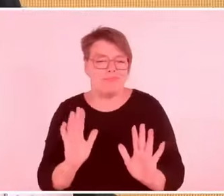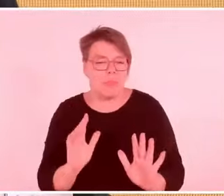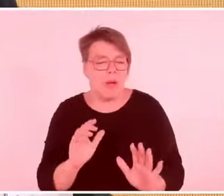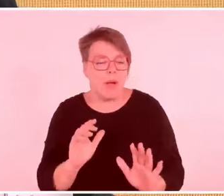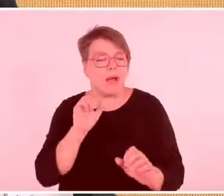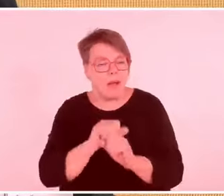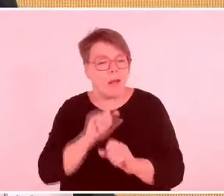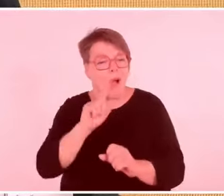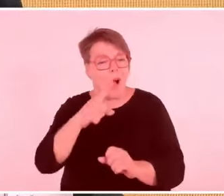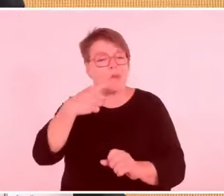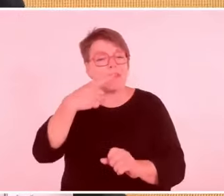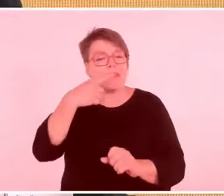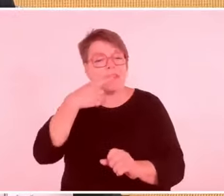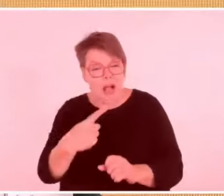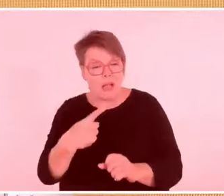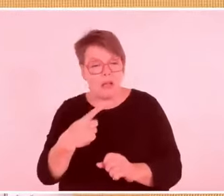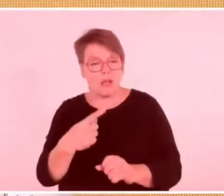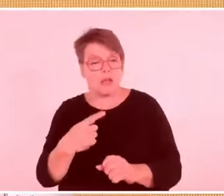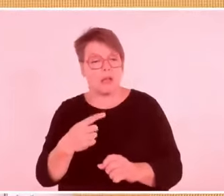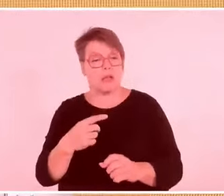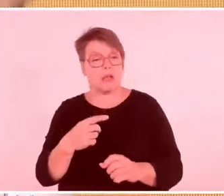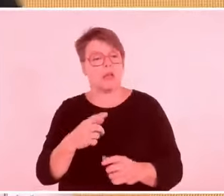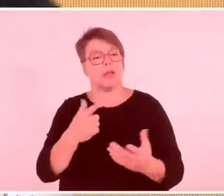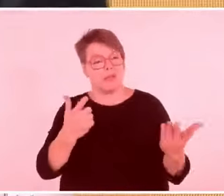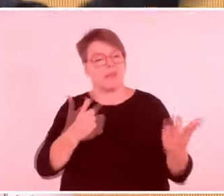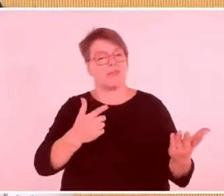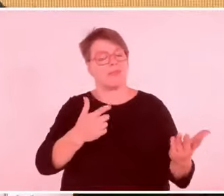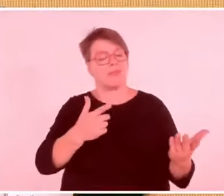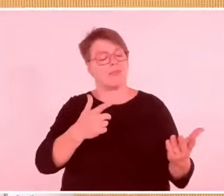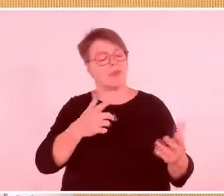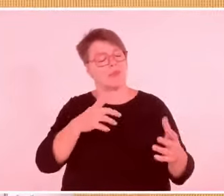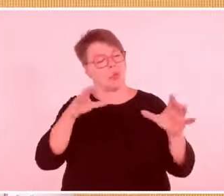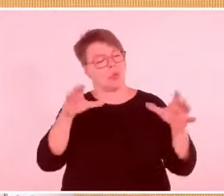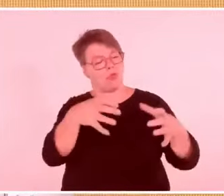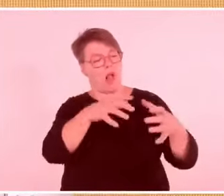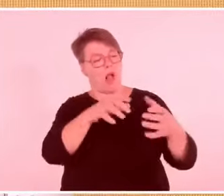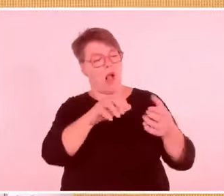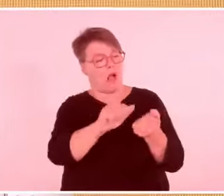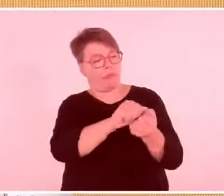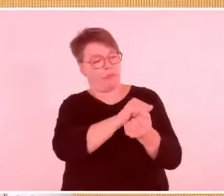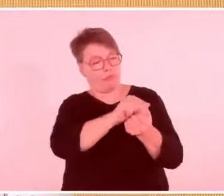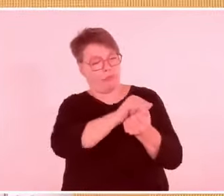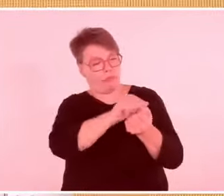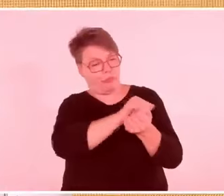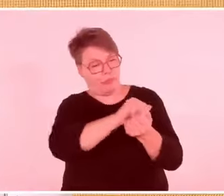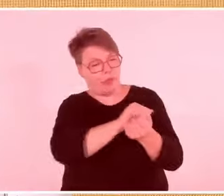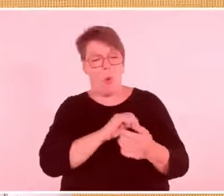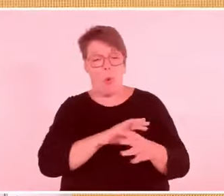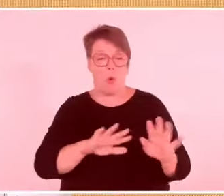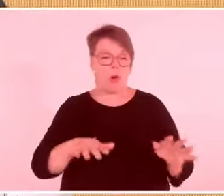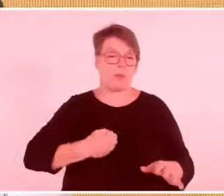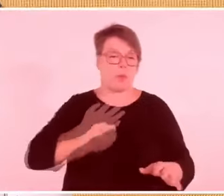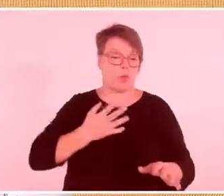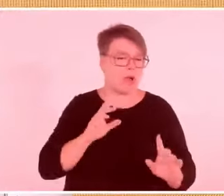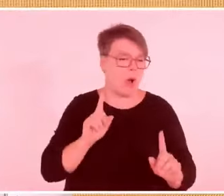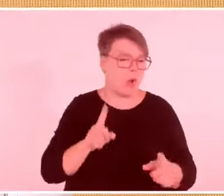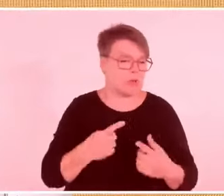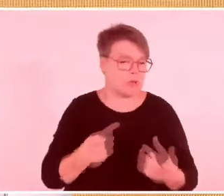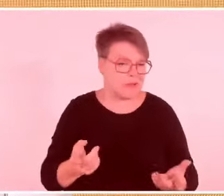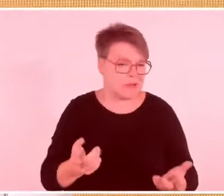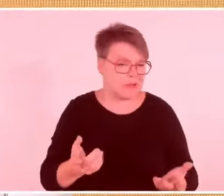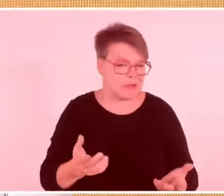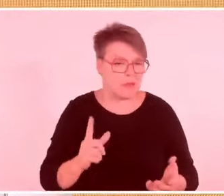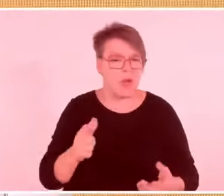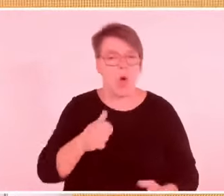Radovan Karadzic, da gab es auch einen sehr respektierten Lyriker,